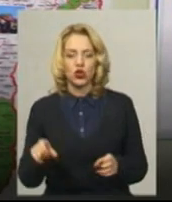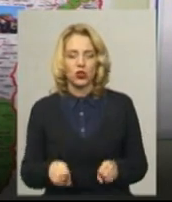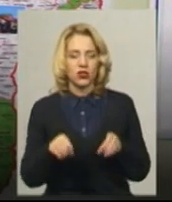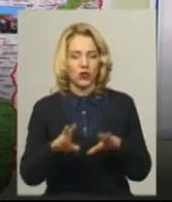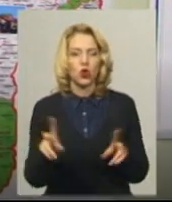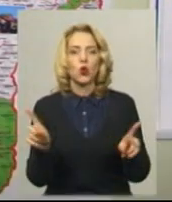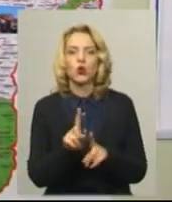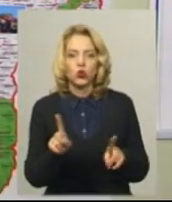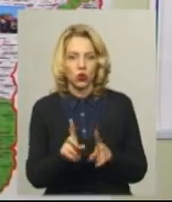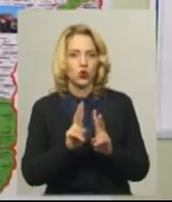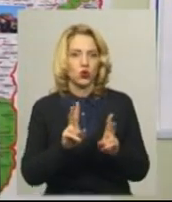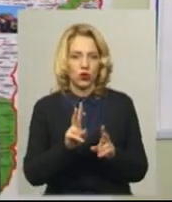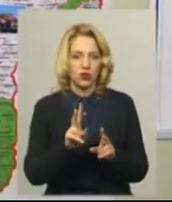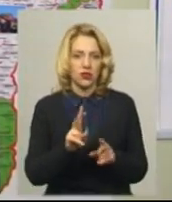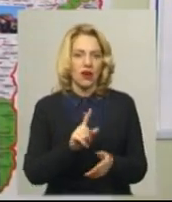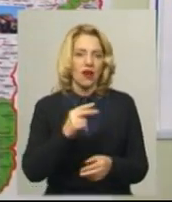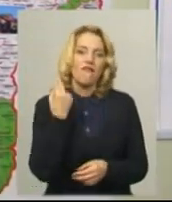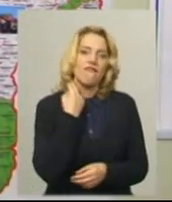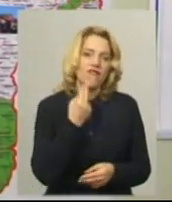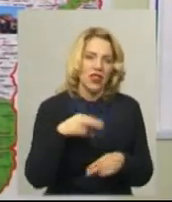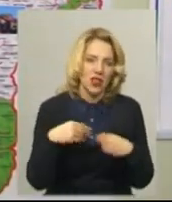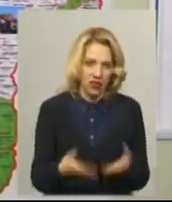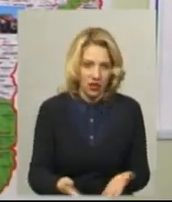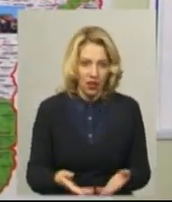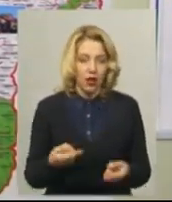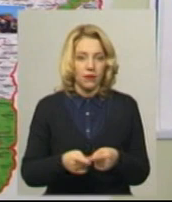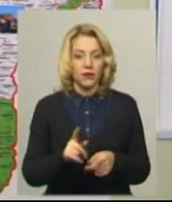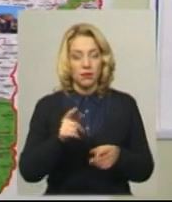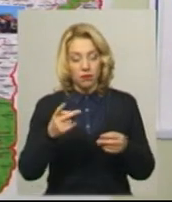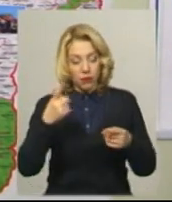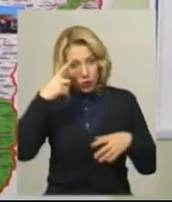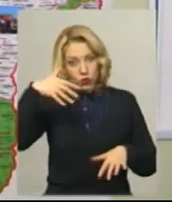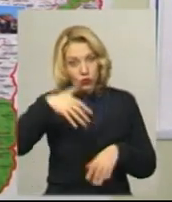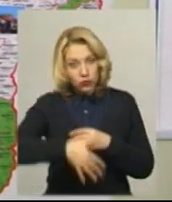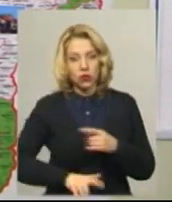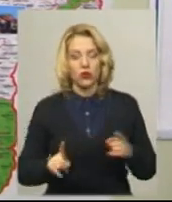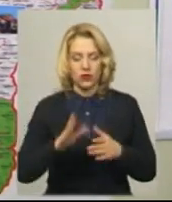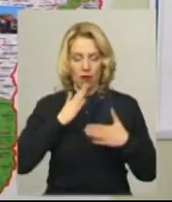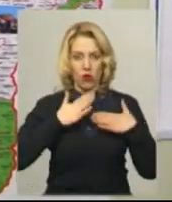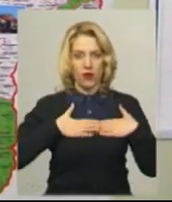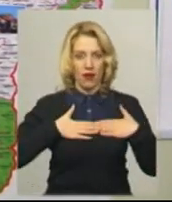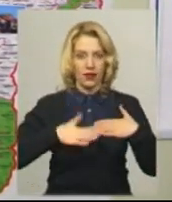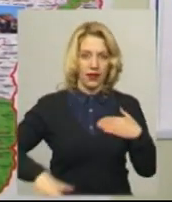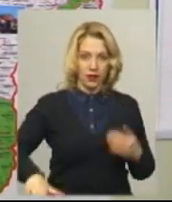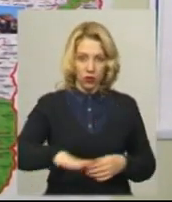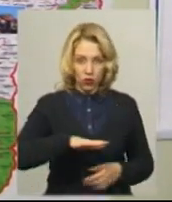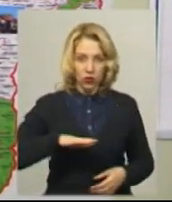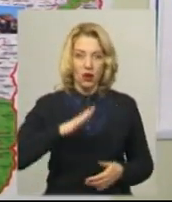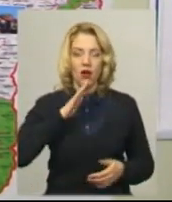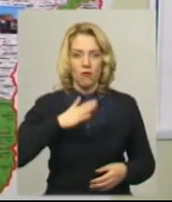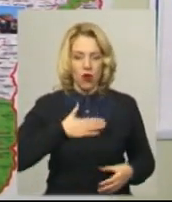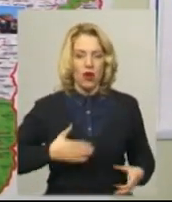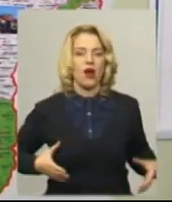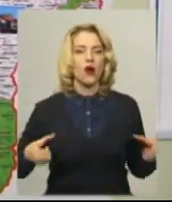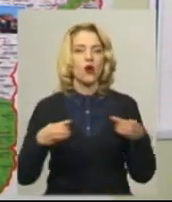їм хтось щось винен Ні, приходить усвідомлення того, що це моя територія, це моя громада